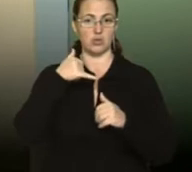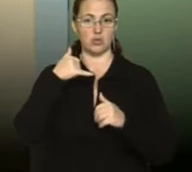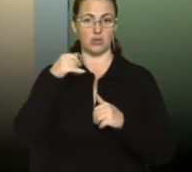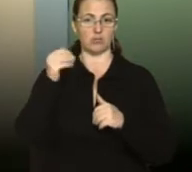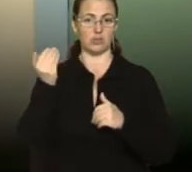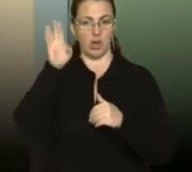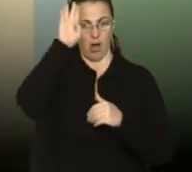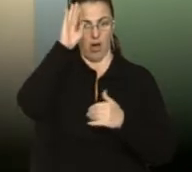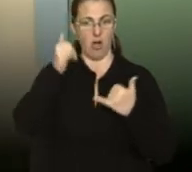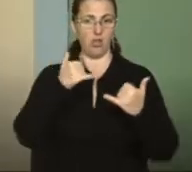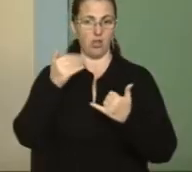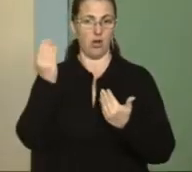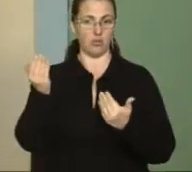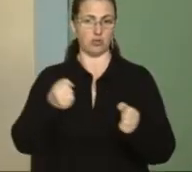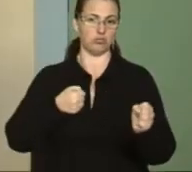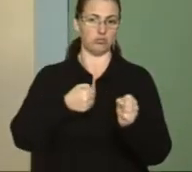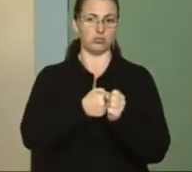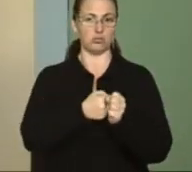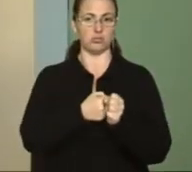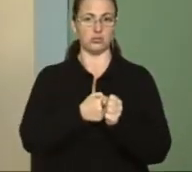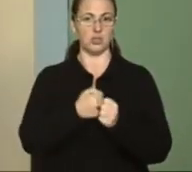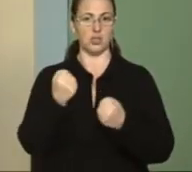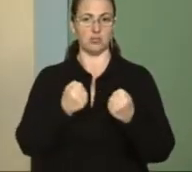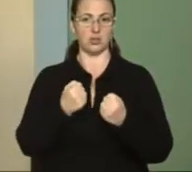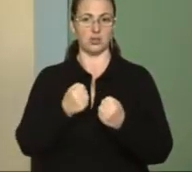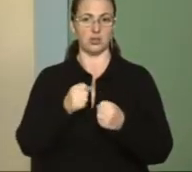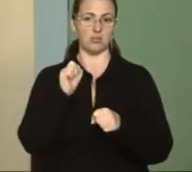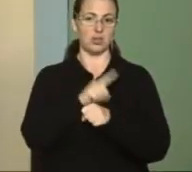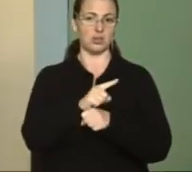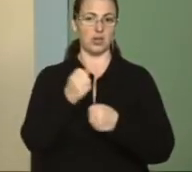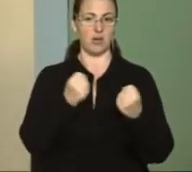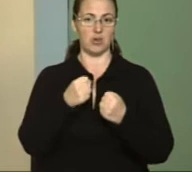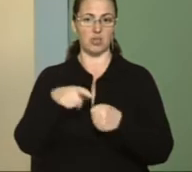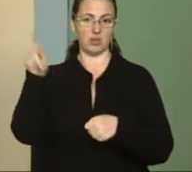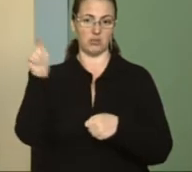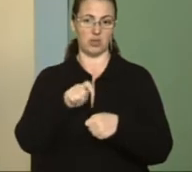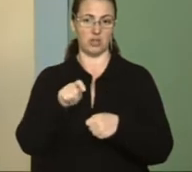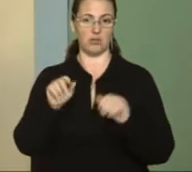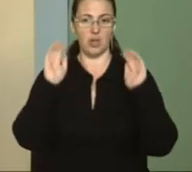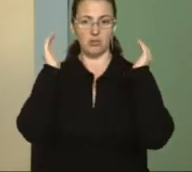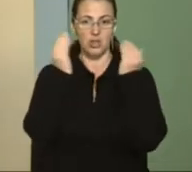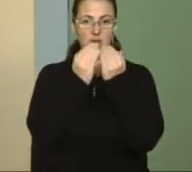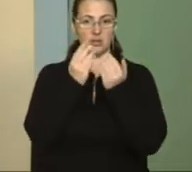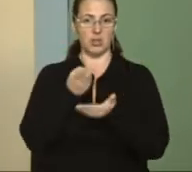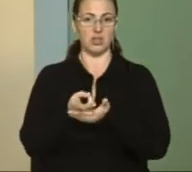на пішохідному переході. Найняли машину, приїхали, вона в реанімації лежала вже.